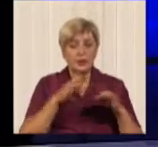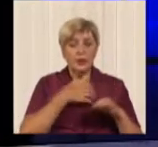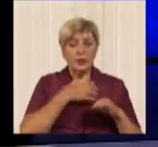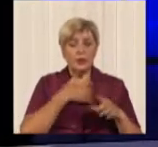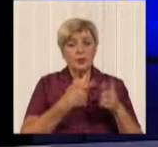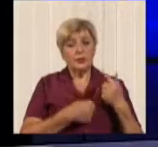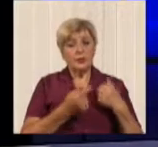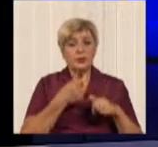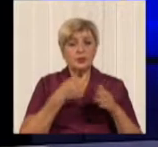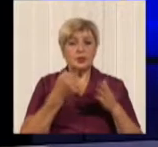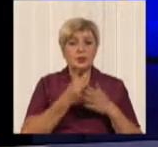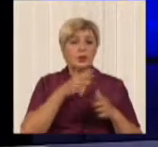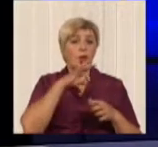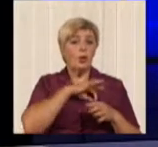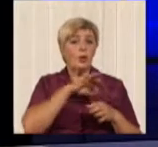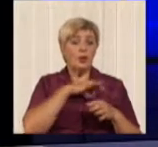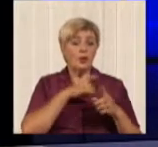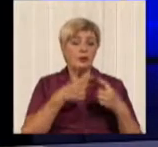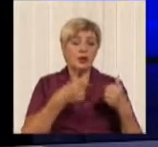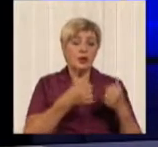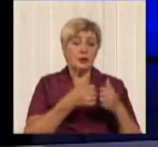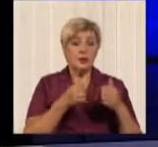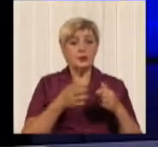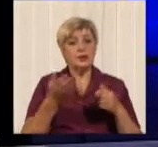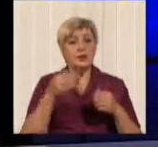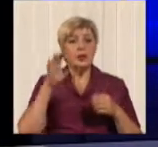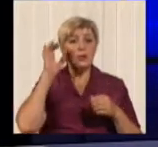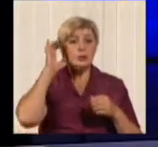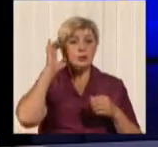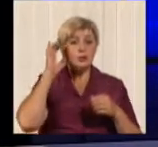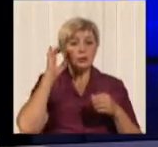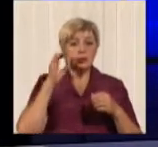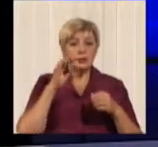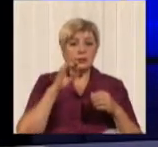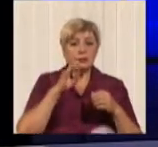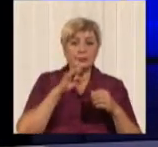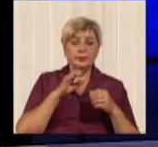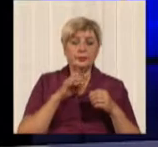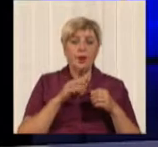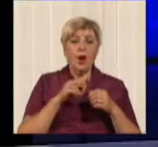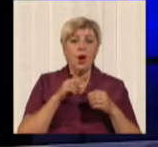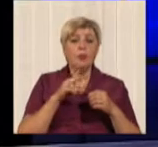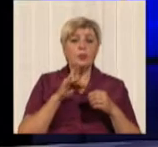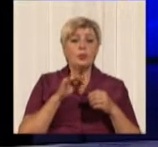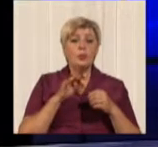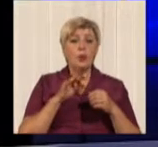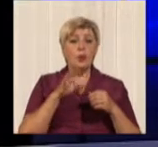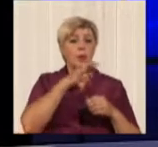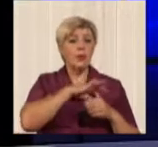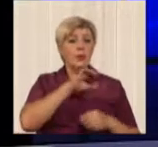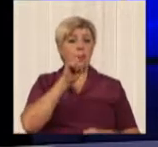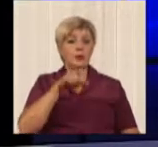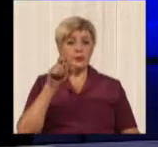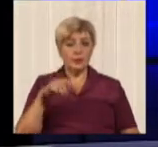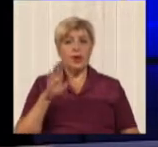до пільгових категорій, так? послухаємо ще раз Володимира Кобця про те про пільговиків і потім повернемося з паном